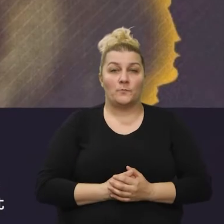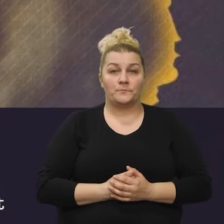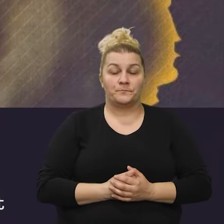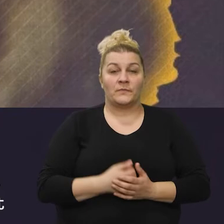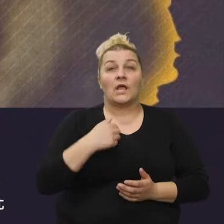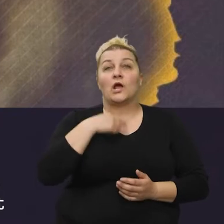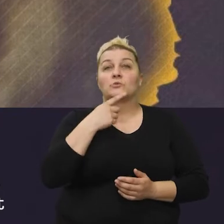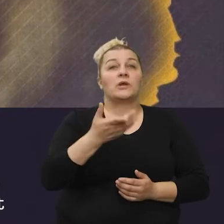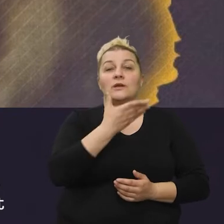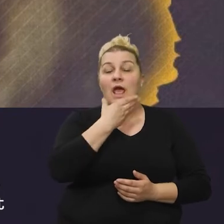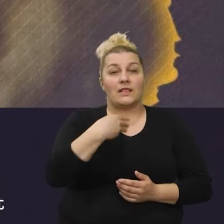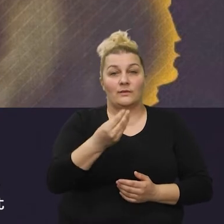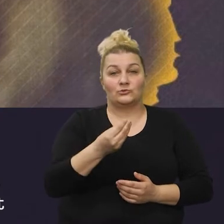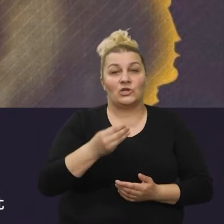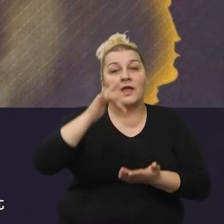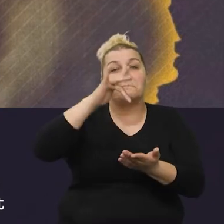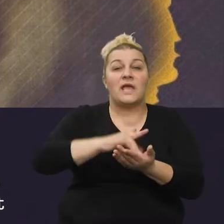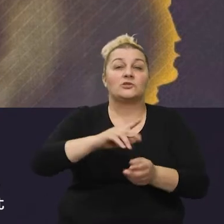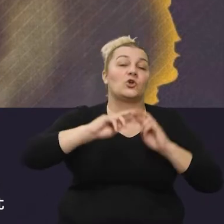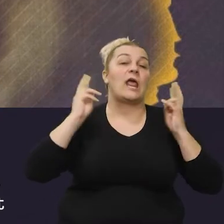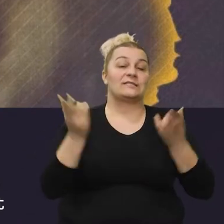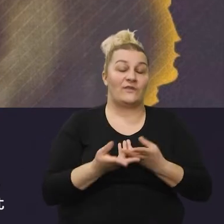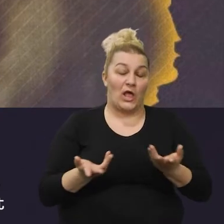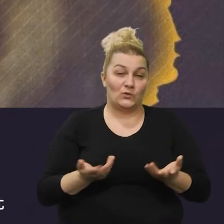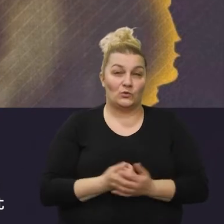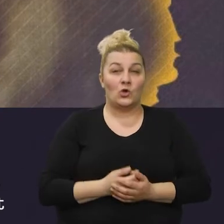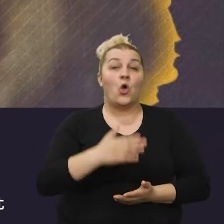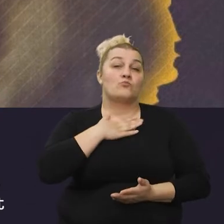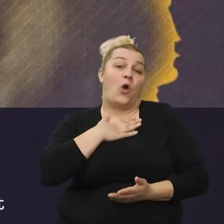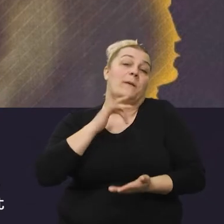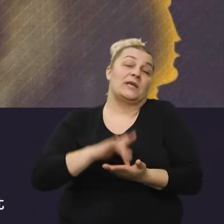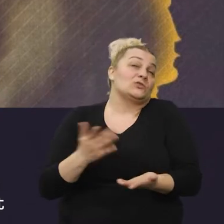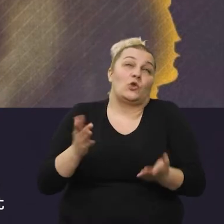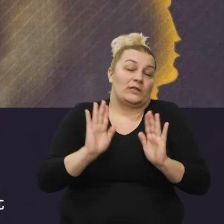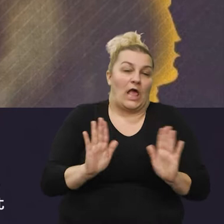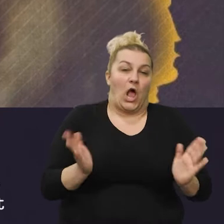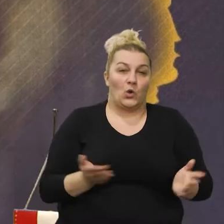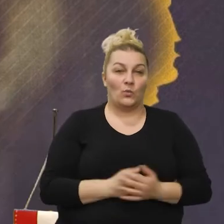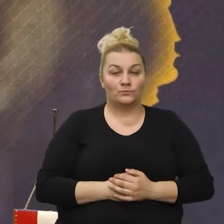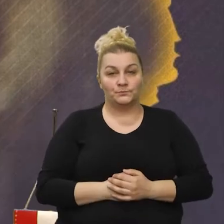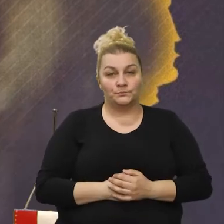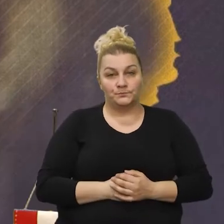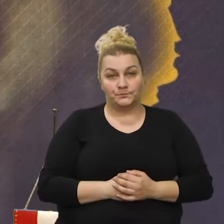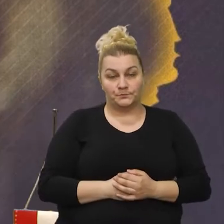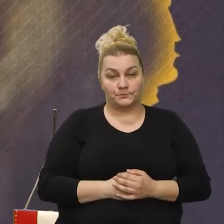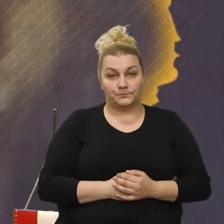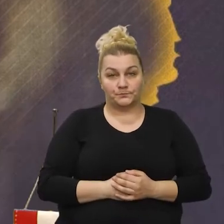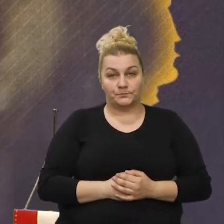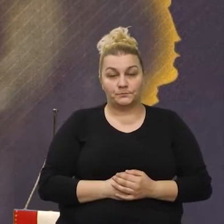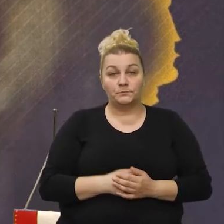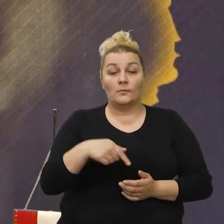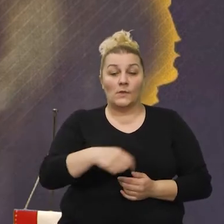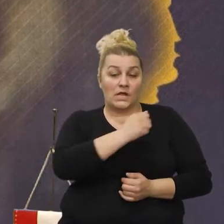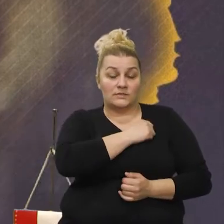Kutkom na domovini. Kutkom na svijetu. Moj je zavičaj, pa to je tako. U